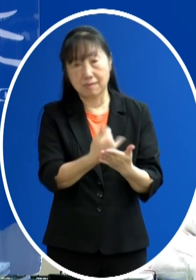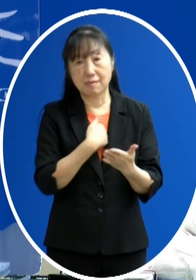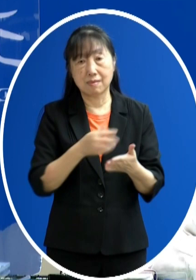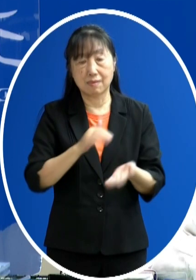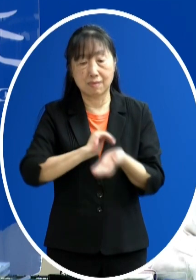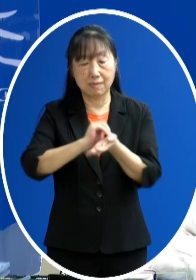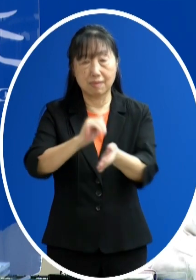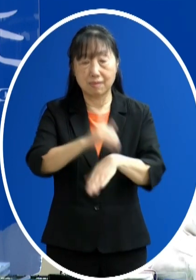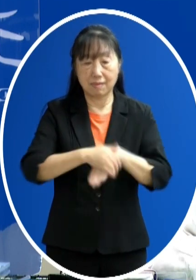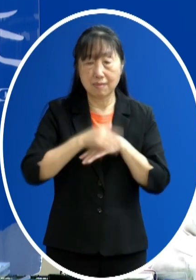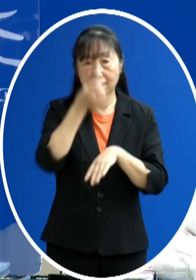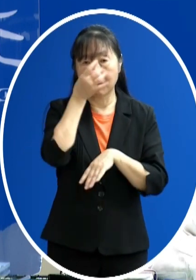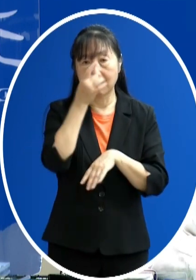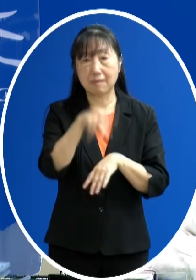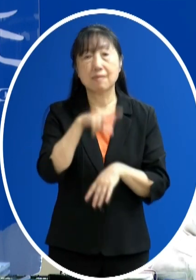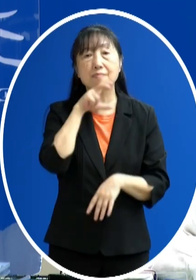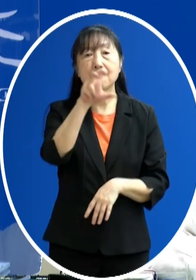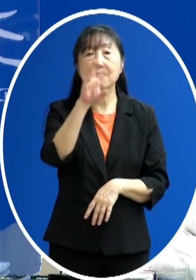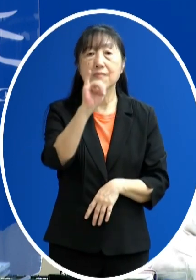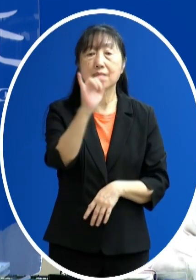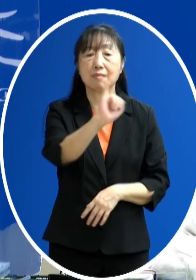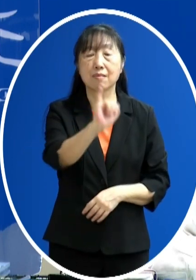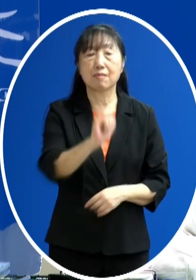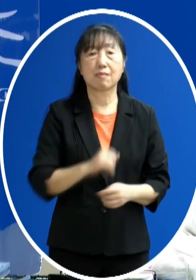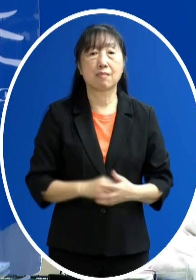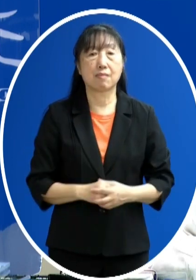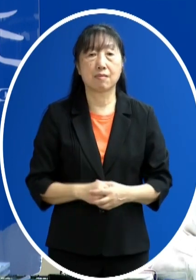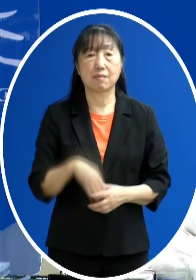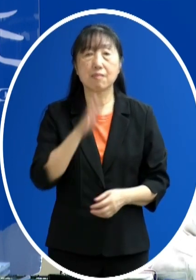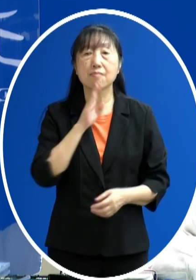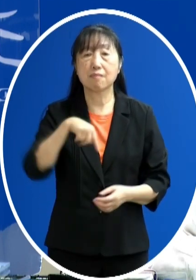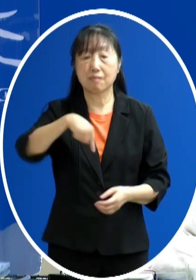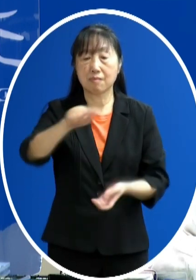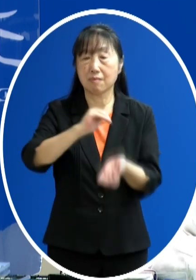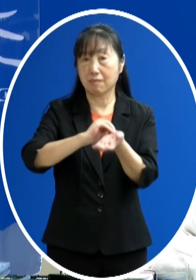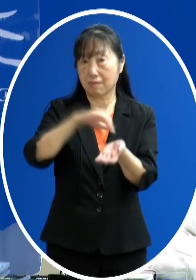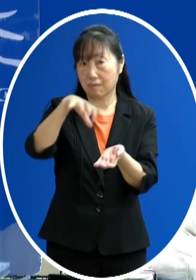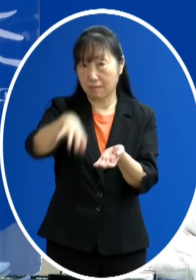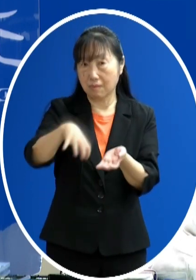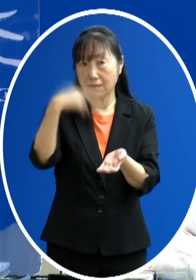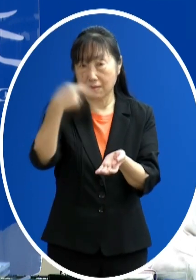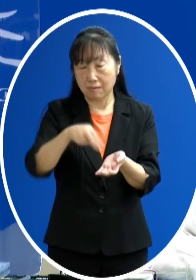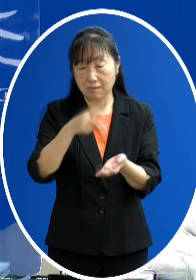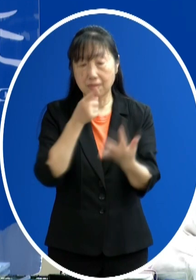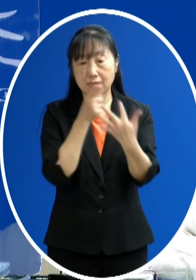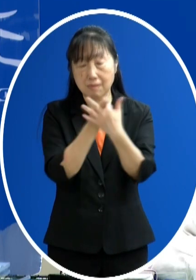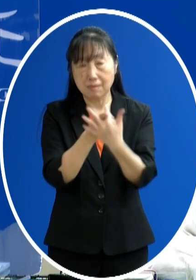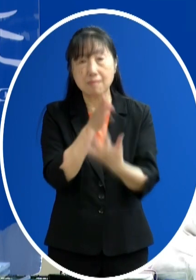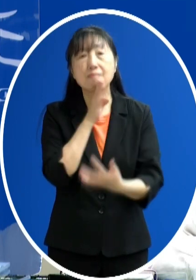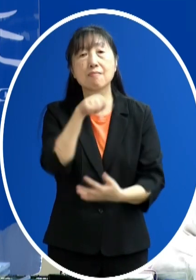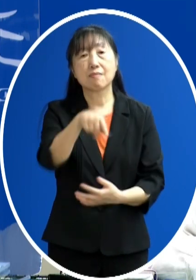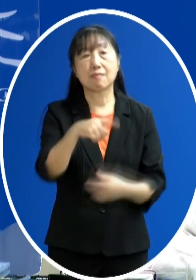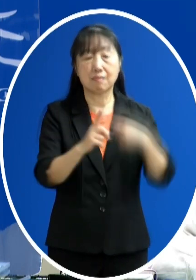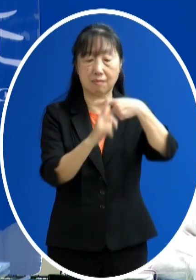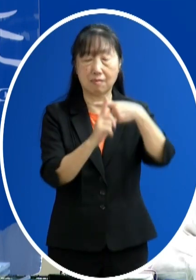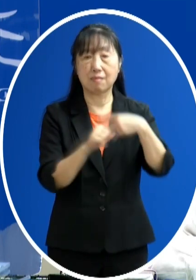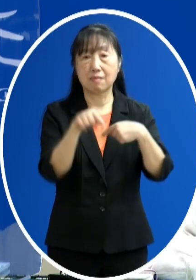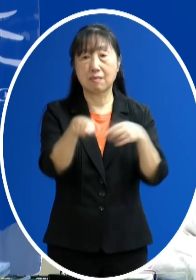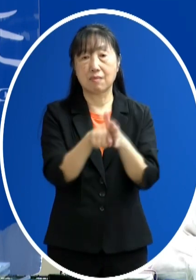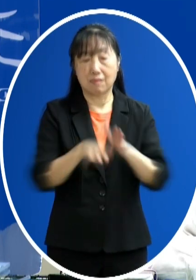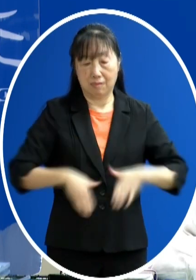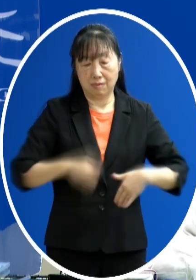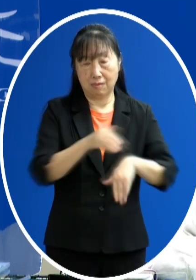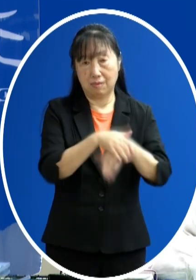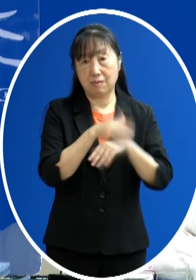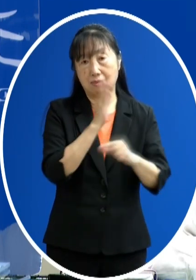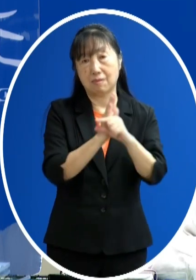無效死亡的1位70多歲的女性 那知道醫院之後才採檢陽性 當時已經是屬於急救的